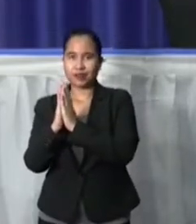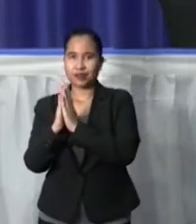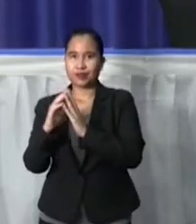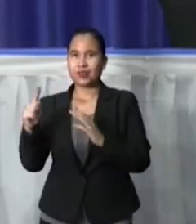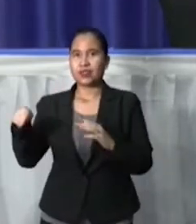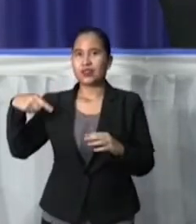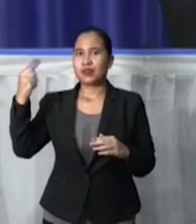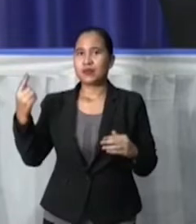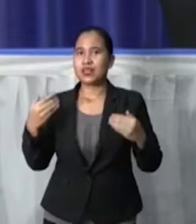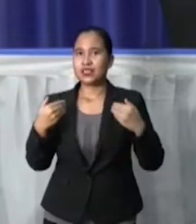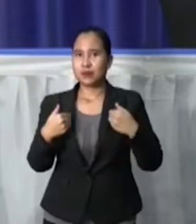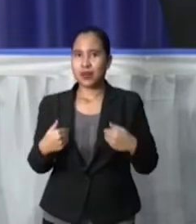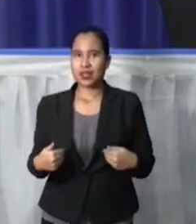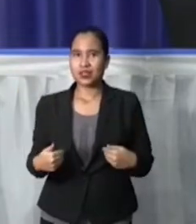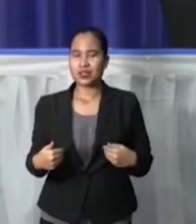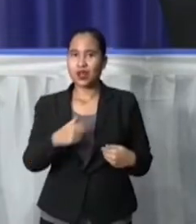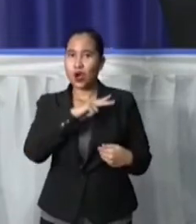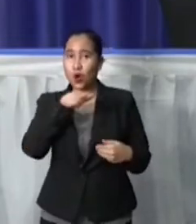ochtend en de middaguren.